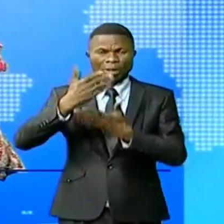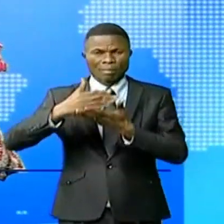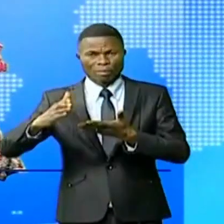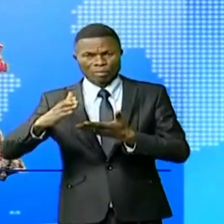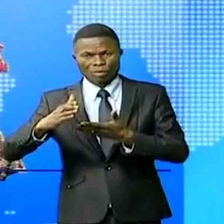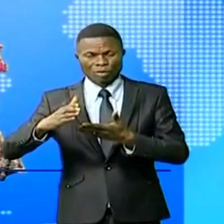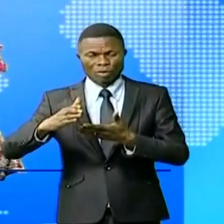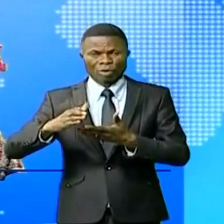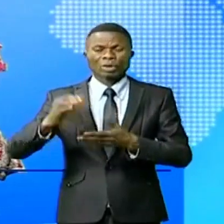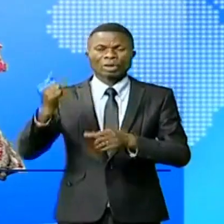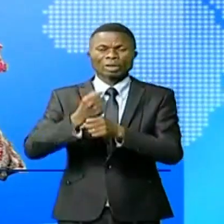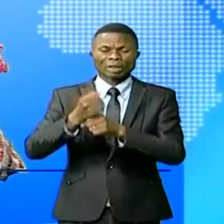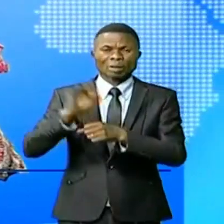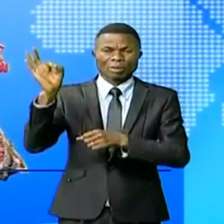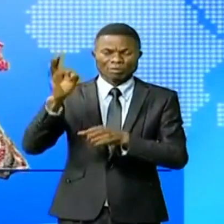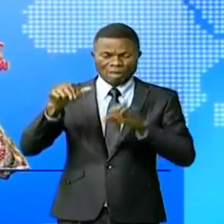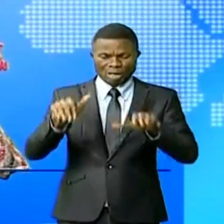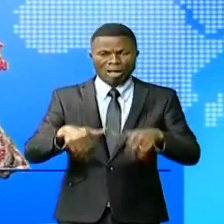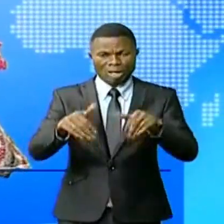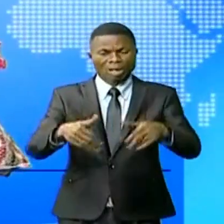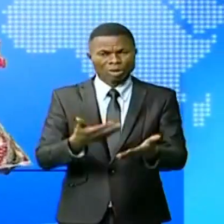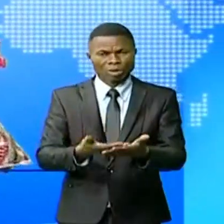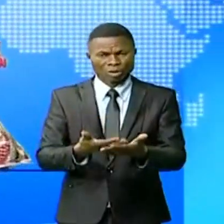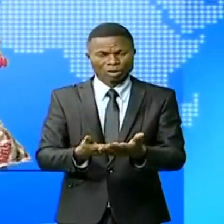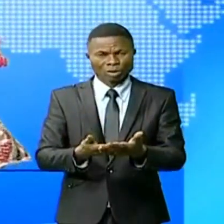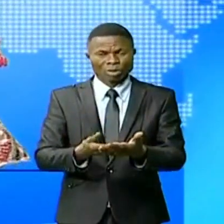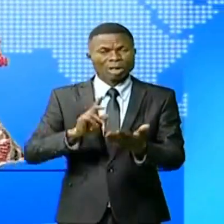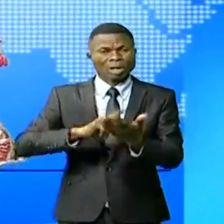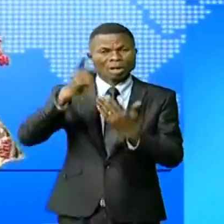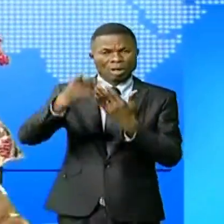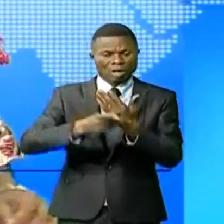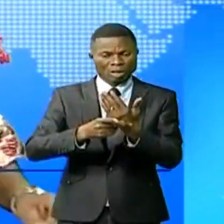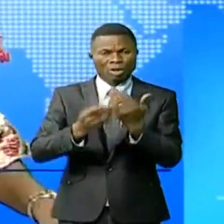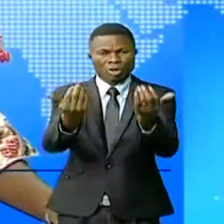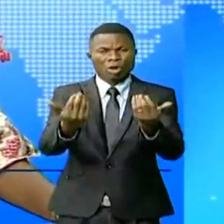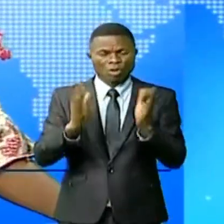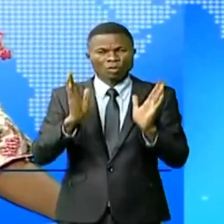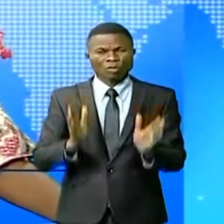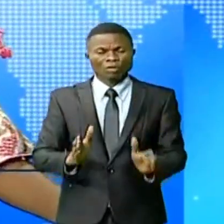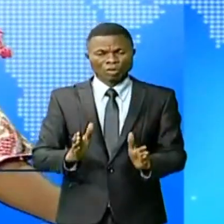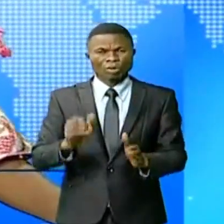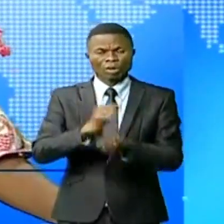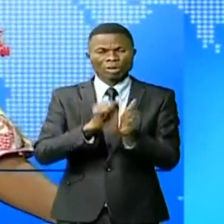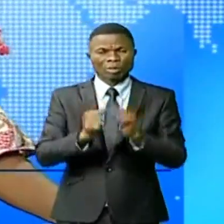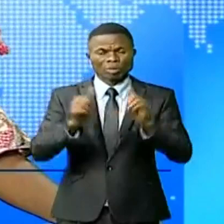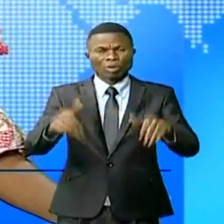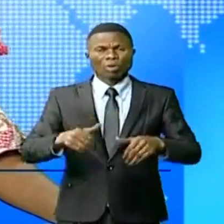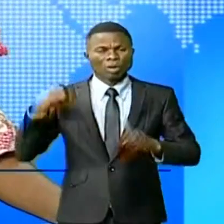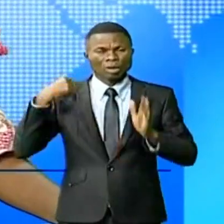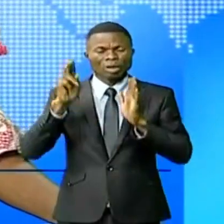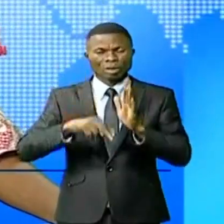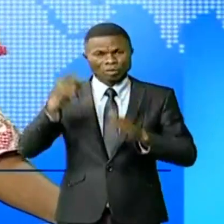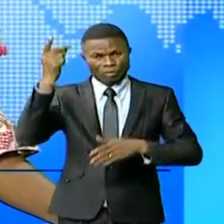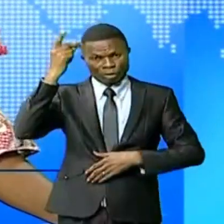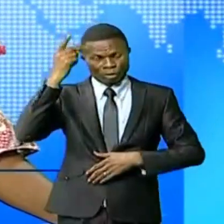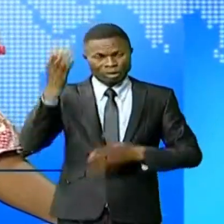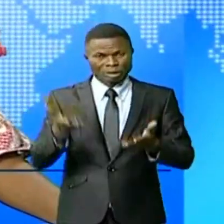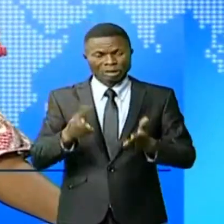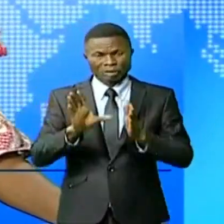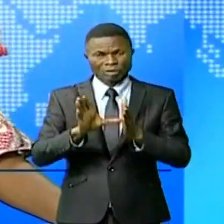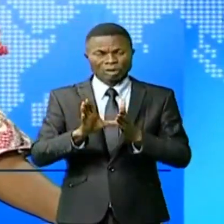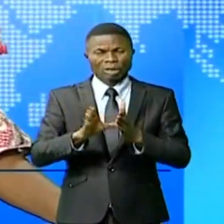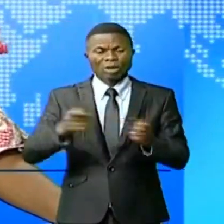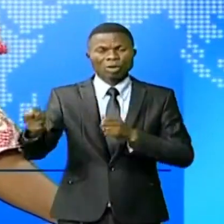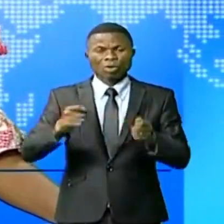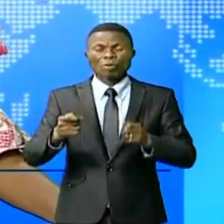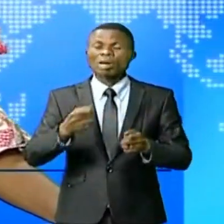la verte populaire de produits agricoles. Ceci est un programme volontariste du secteur agricole du gouvernement central de la République. Au marché